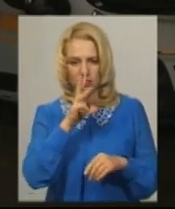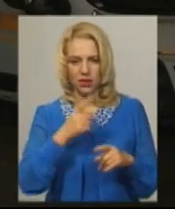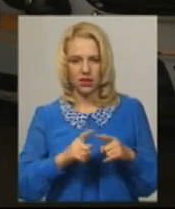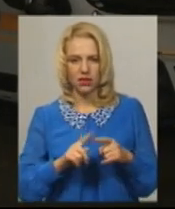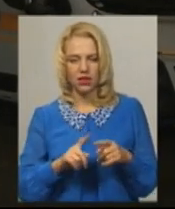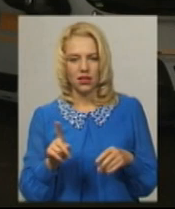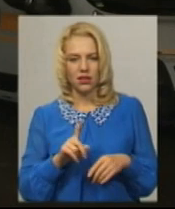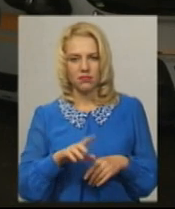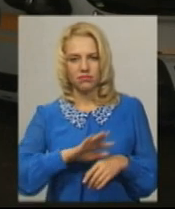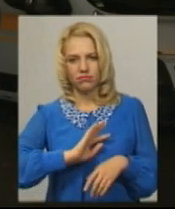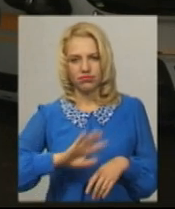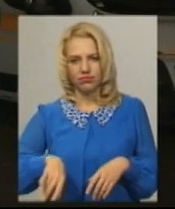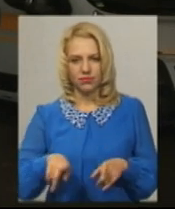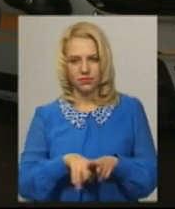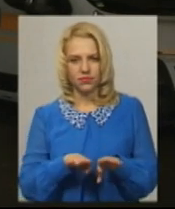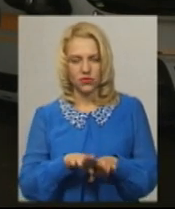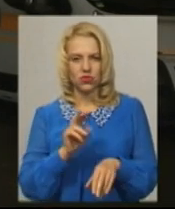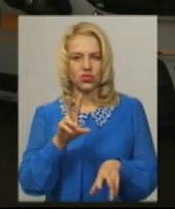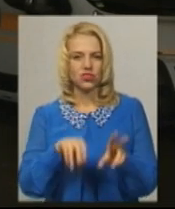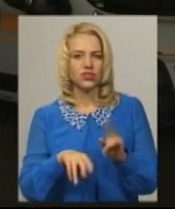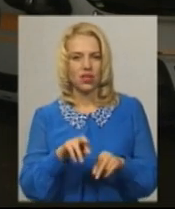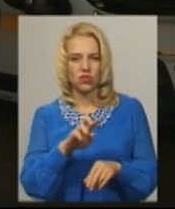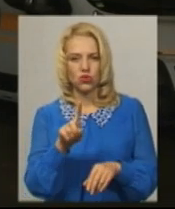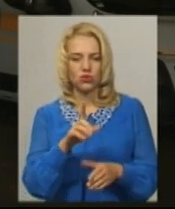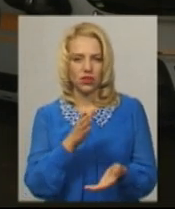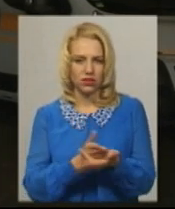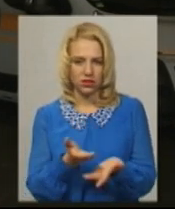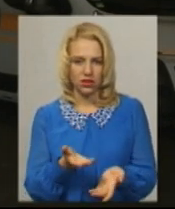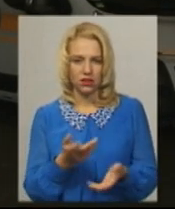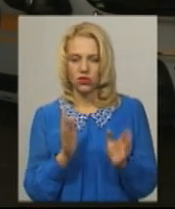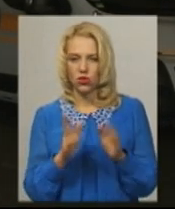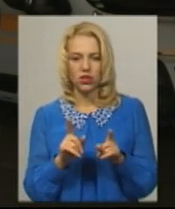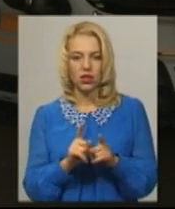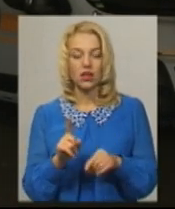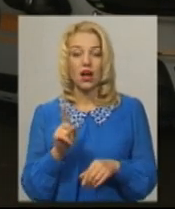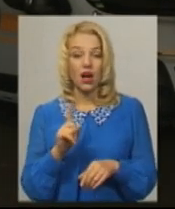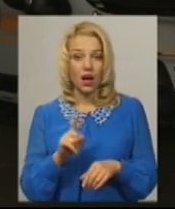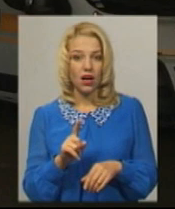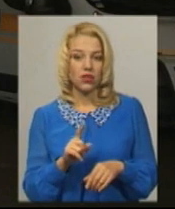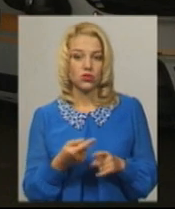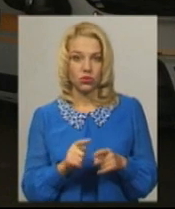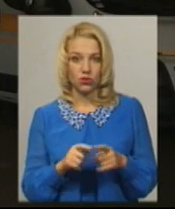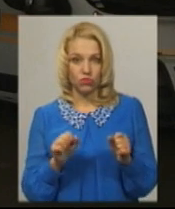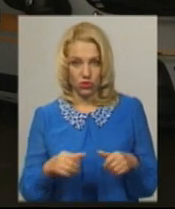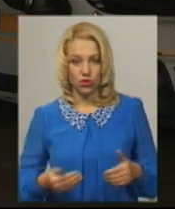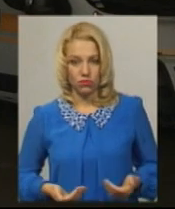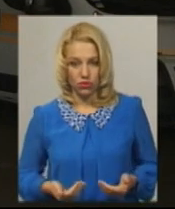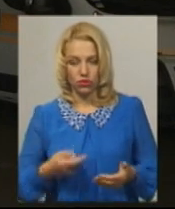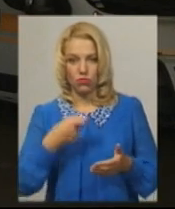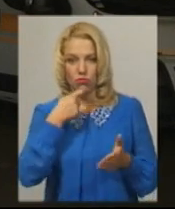ніж би так вважали, що вона є. Тільки так. А що для неї можна себе